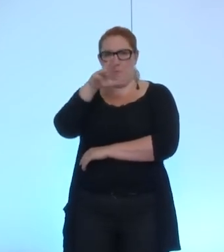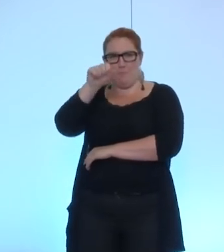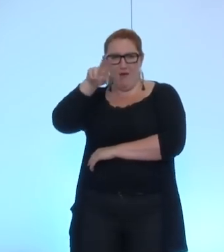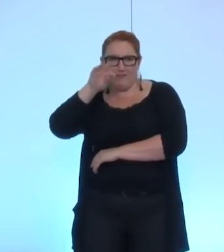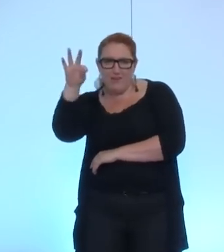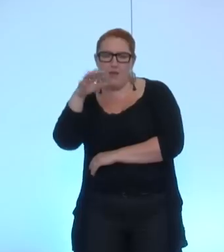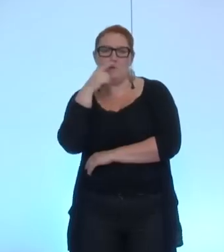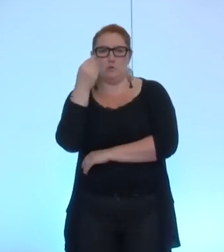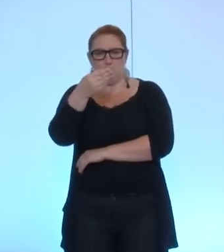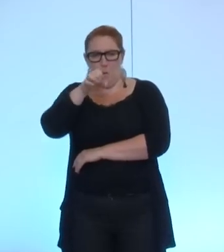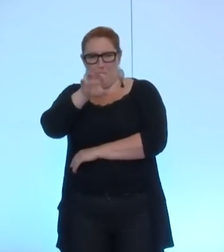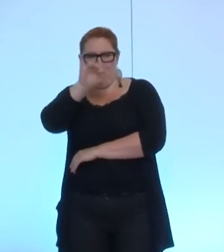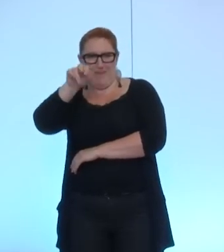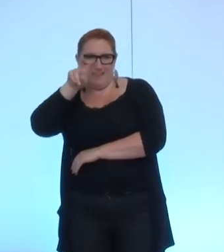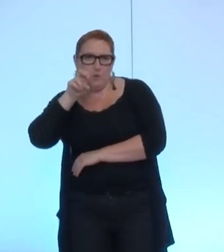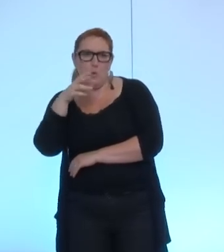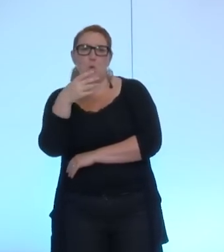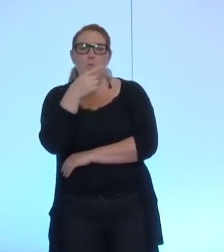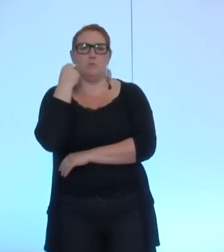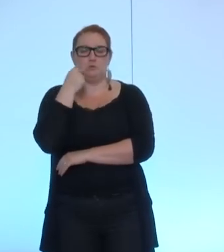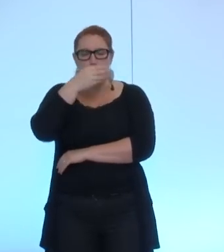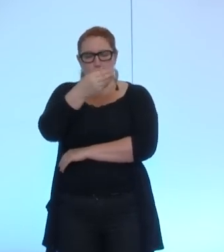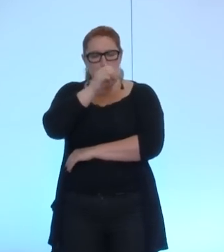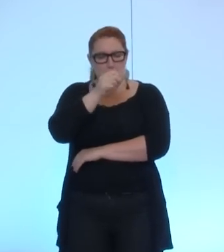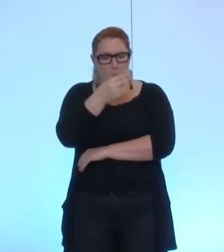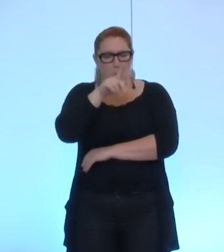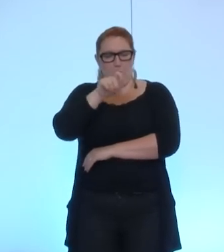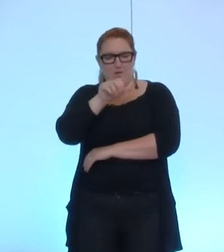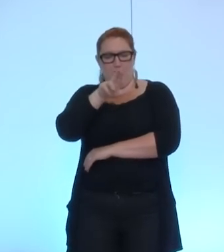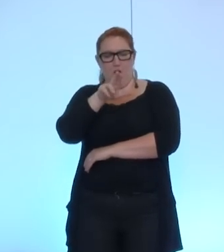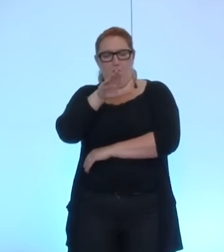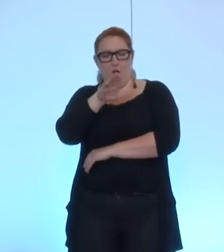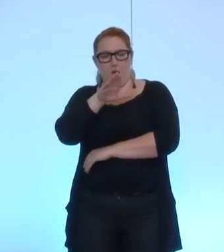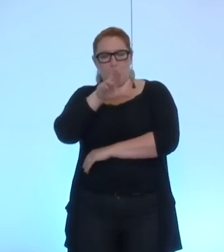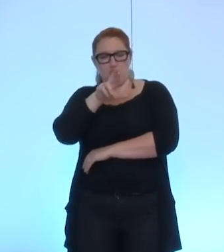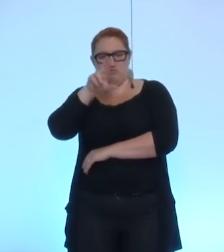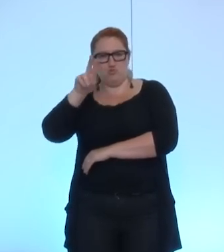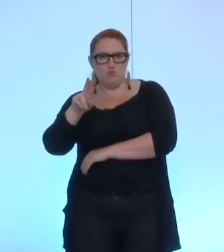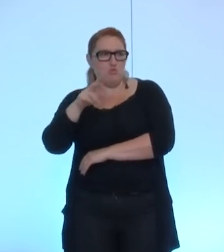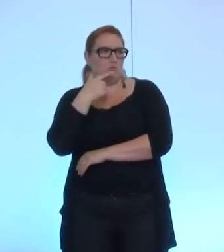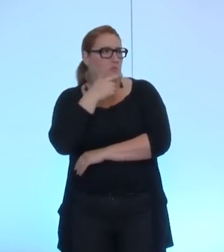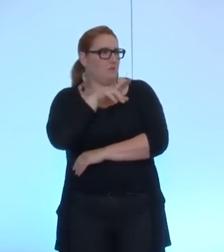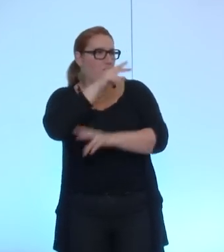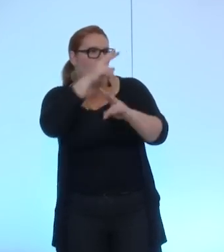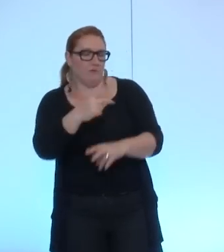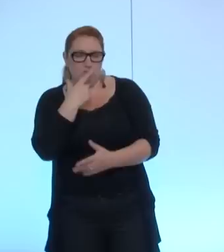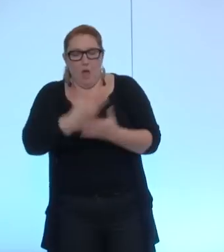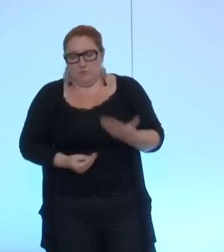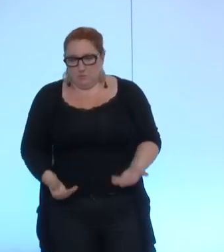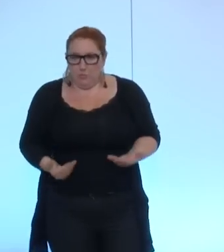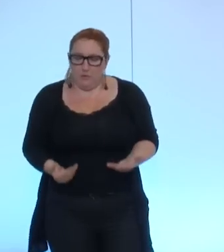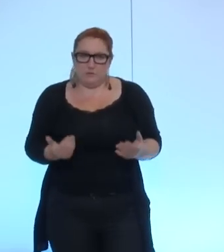Mériot Pierre, Yann Mangaburu, il n'est pas encore arrivé, donc il est absent pour l'instant,